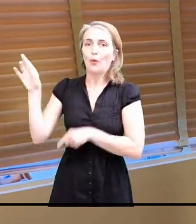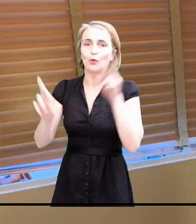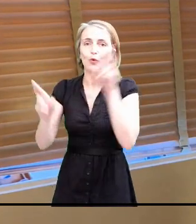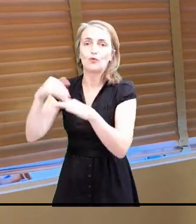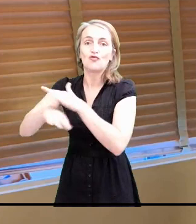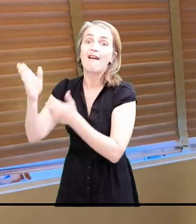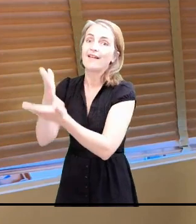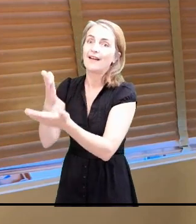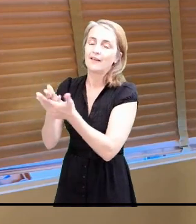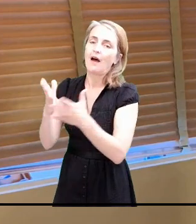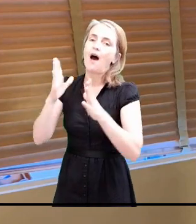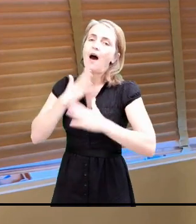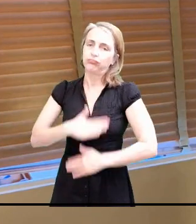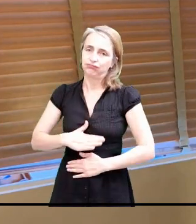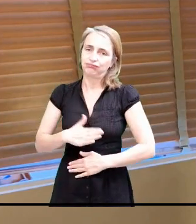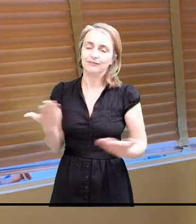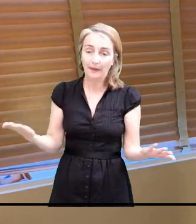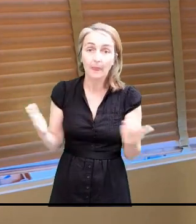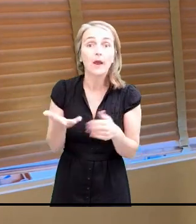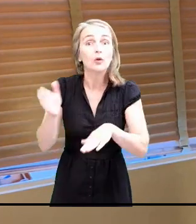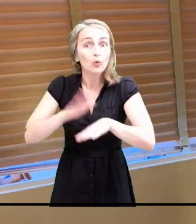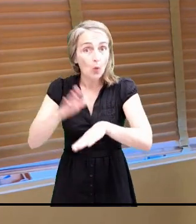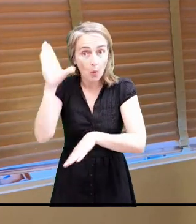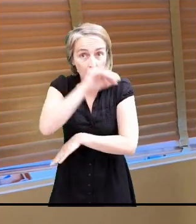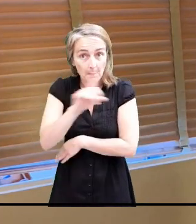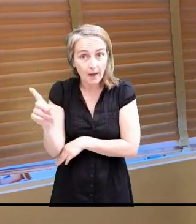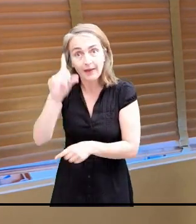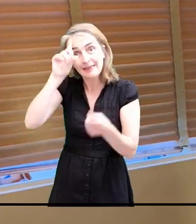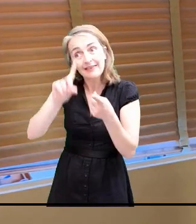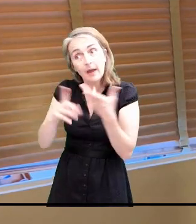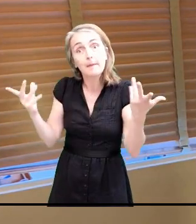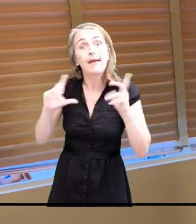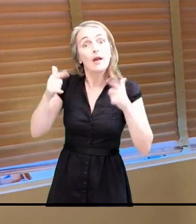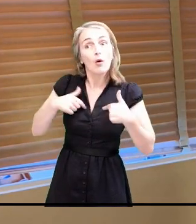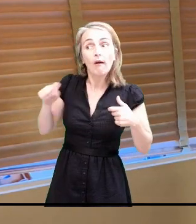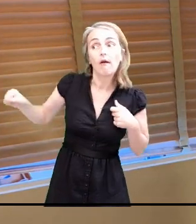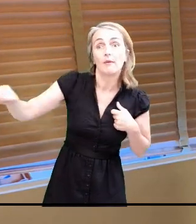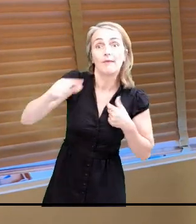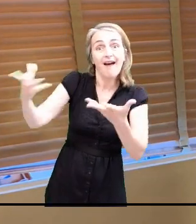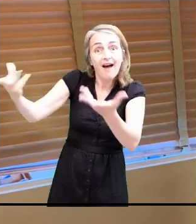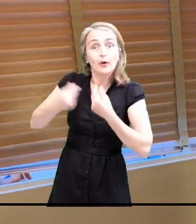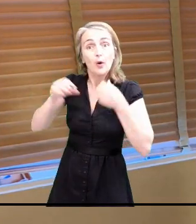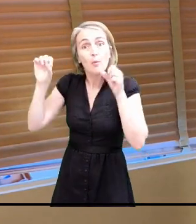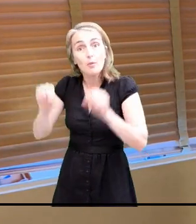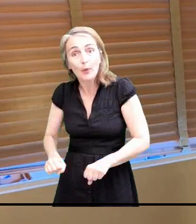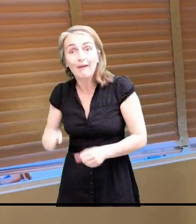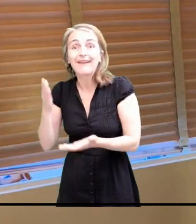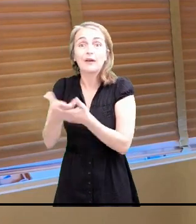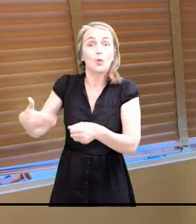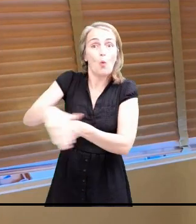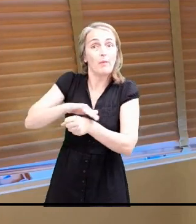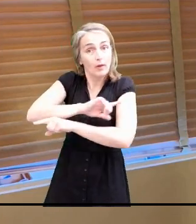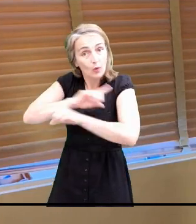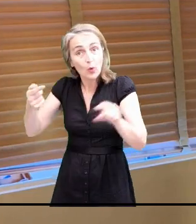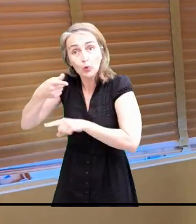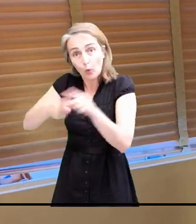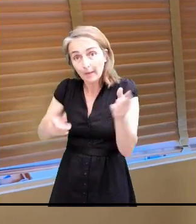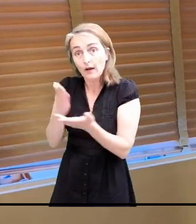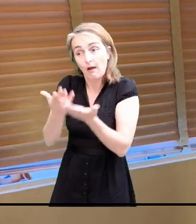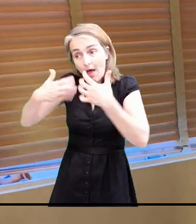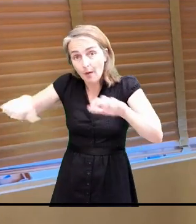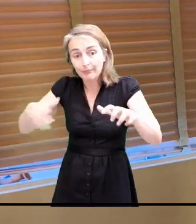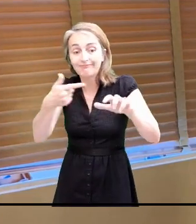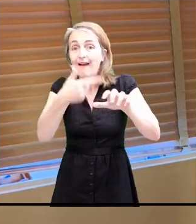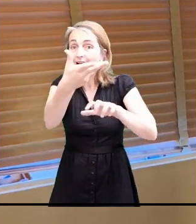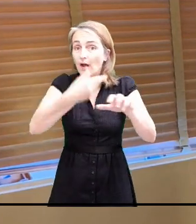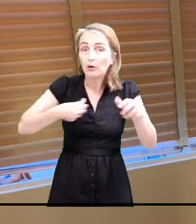contre, je vous rappelle, n'oubliez pas, les enseignants et l'éducation nationale n'est capables que d'accueillir demi-classe par demi-classe. Donc ce sont les enseignants